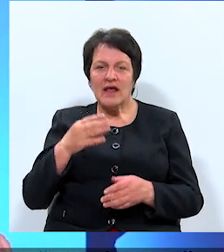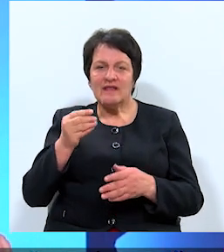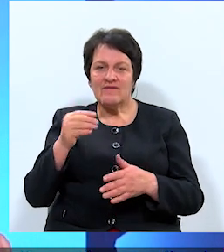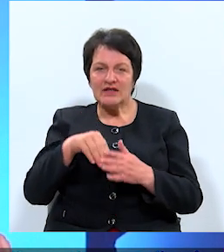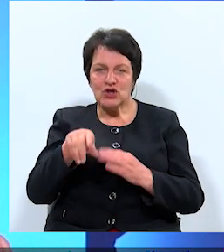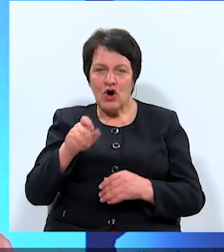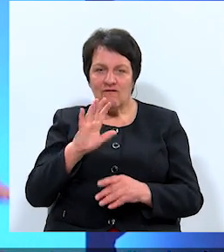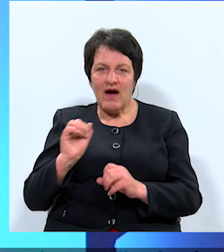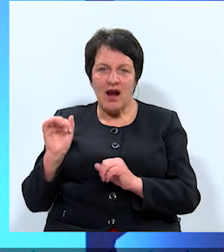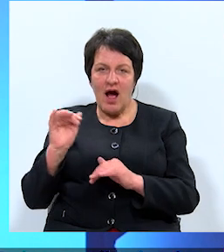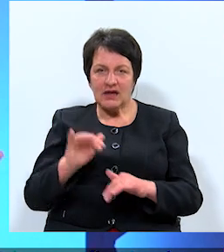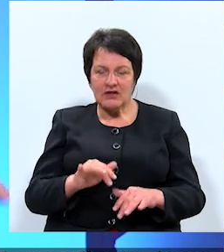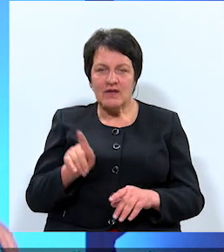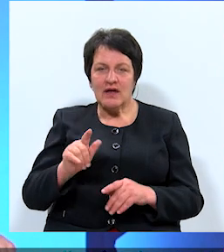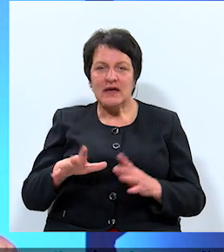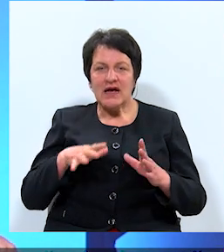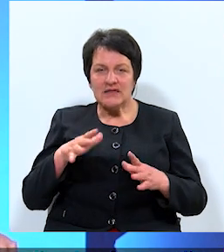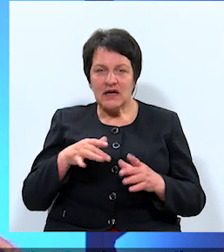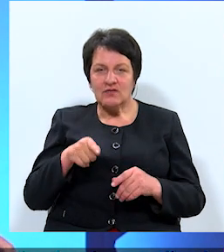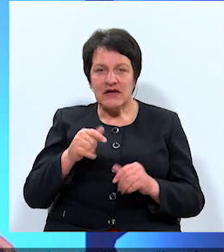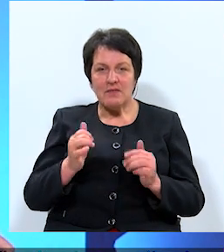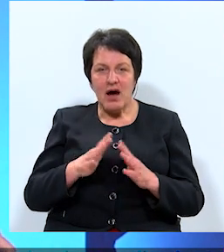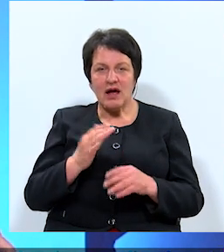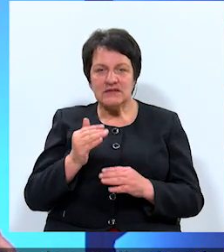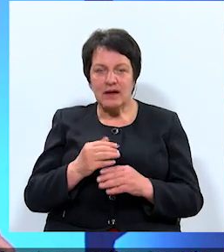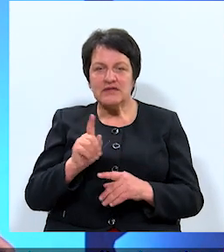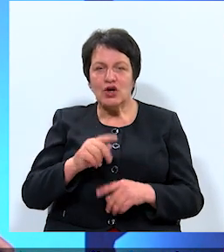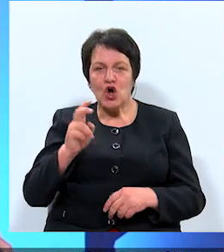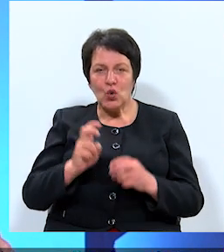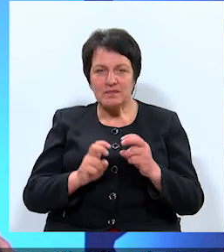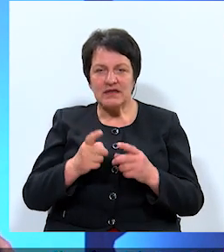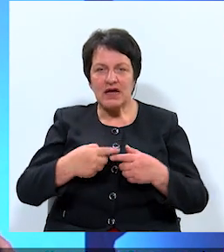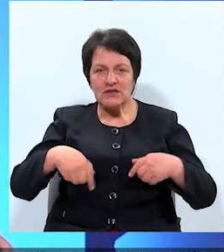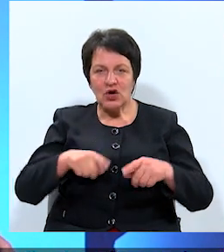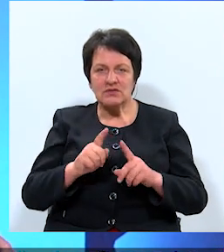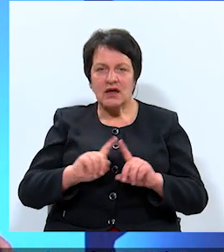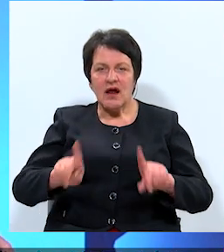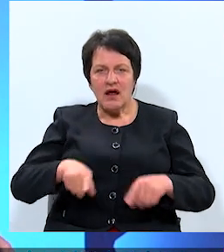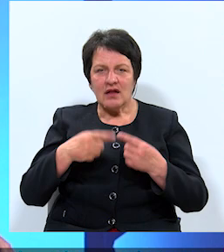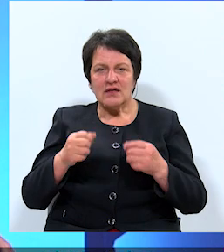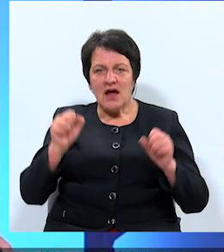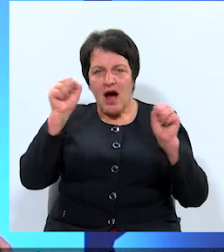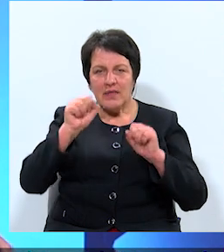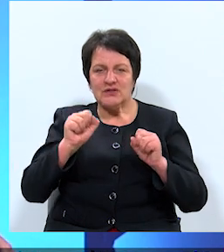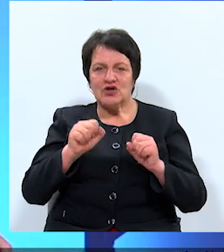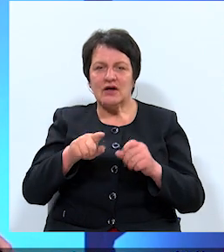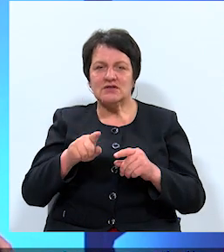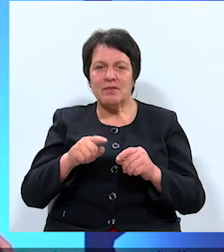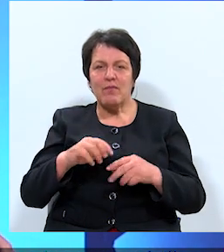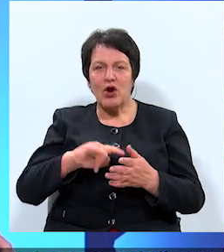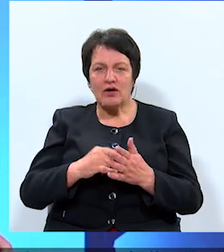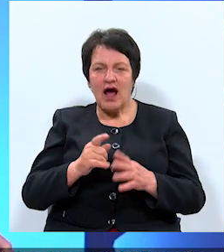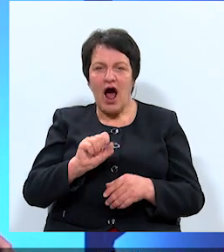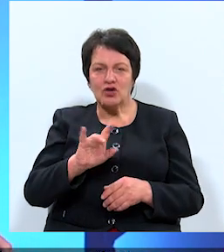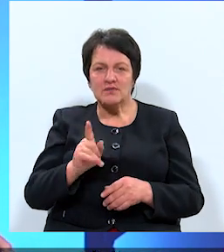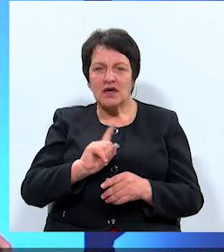Viņam ir jāsagatvo tas mājas darbs, ir jāsagatvo rupnieciskā zonas, ir jāatīsta ambiciozi projekti kā altops, ir